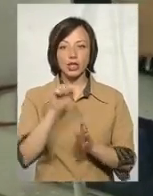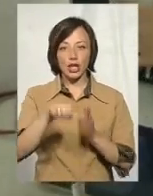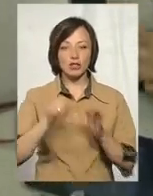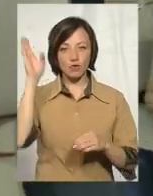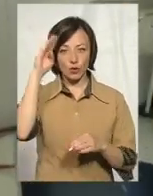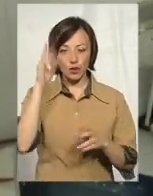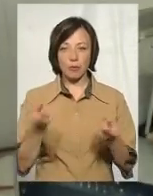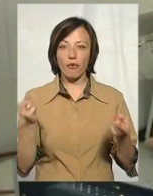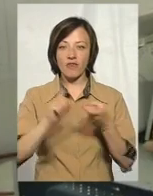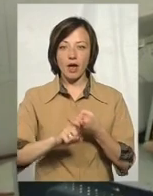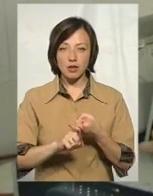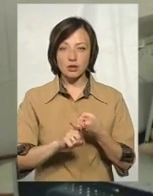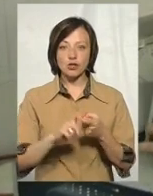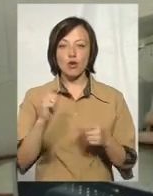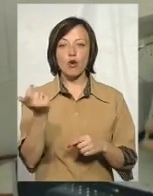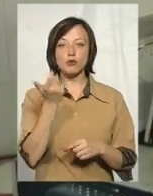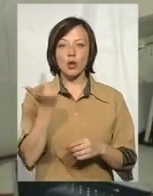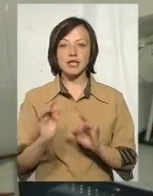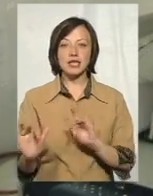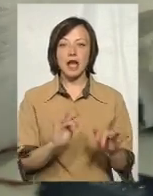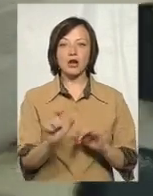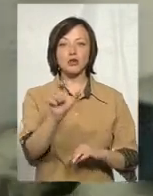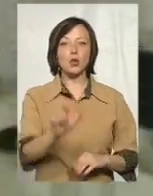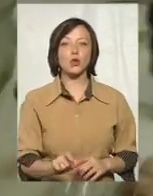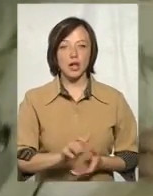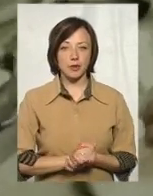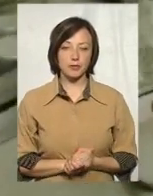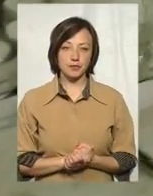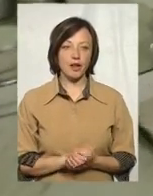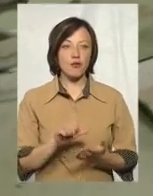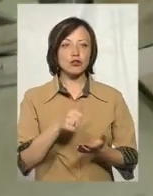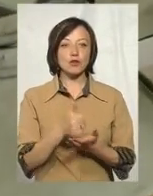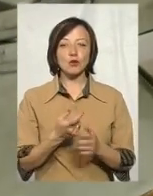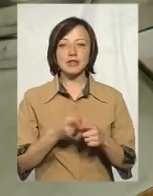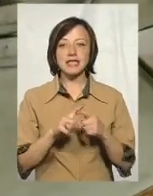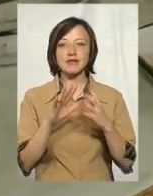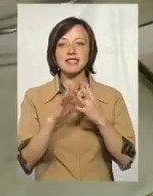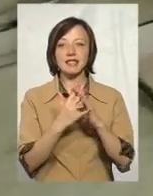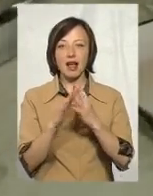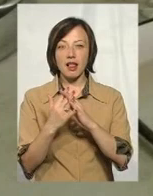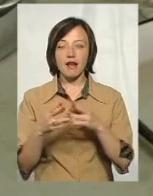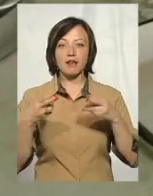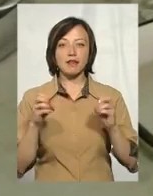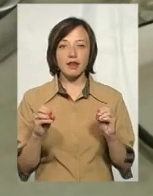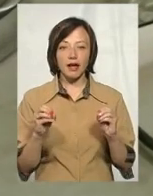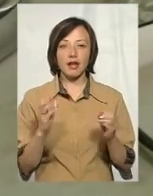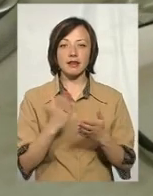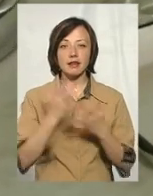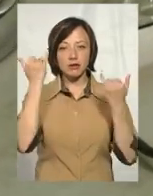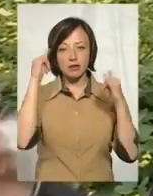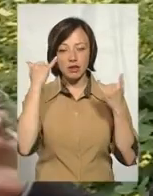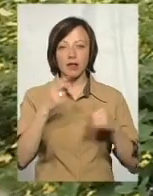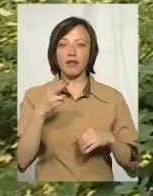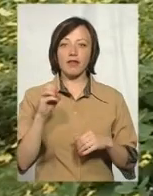фахівці пов'язують з господарського діяльністю людини. В основному це в нас в сільських населених пунктах, де тримають скот,